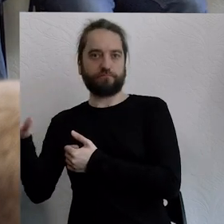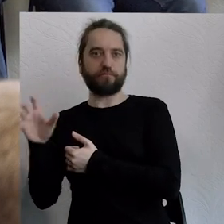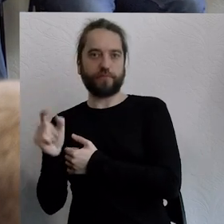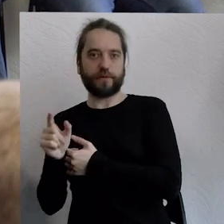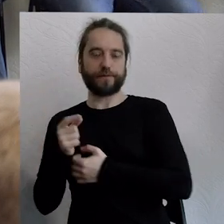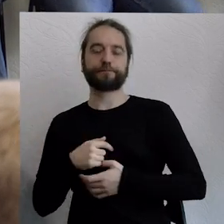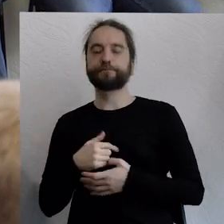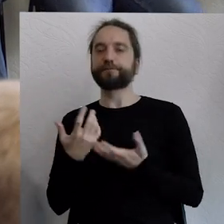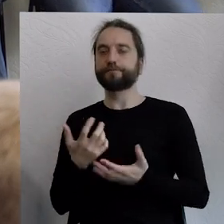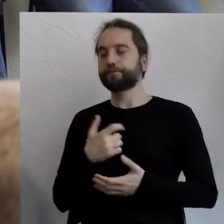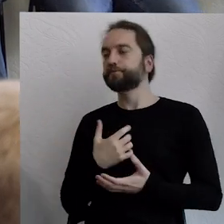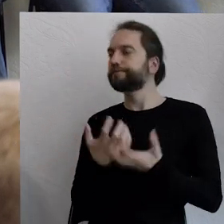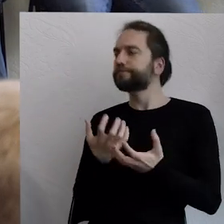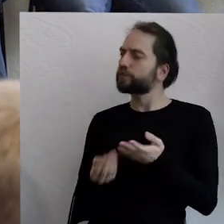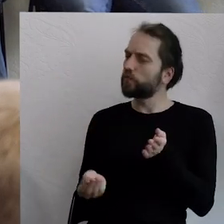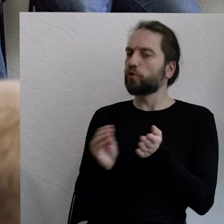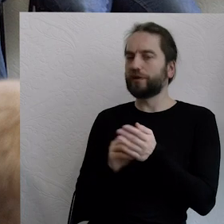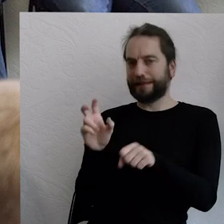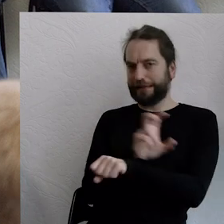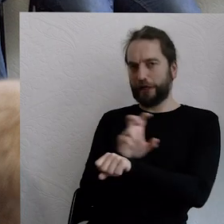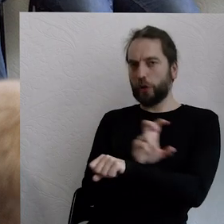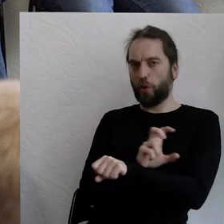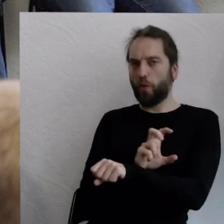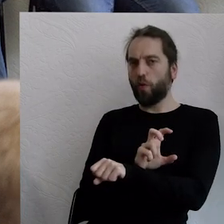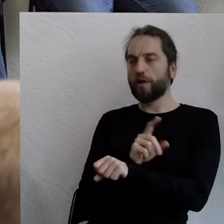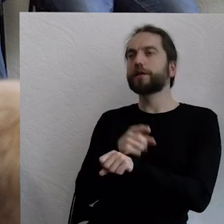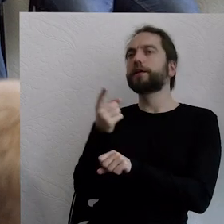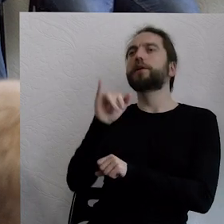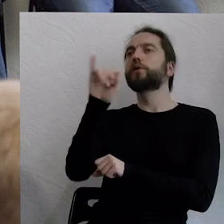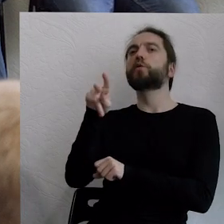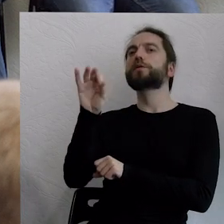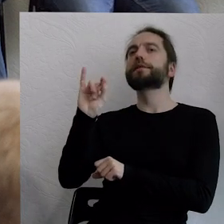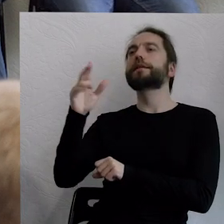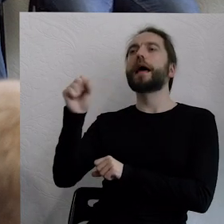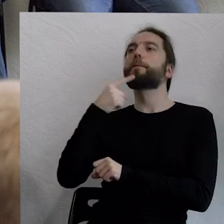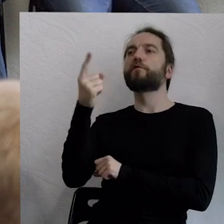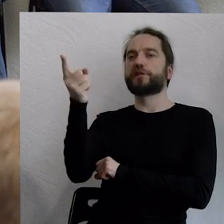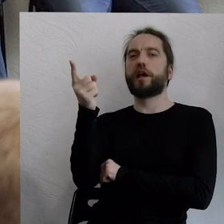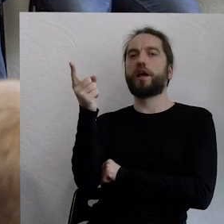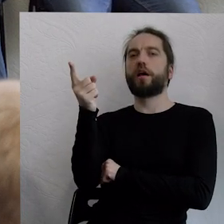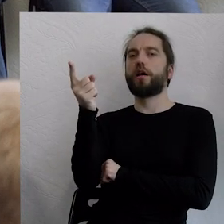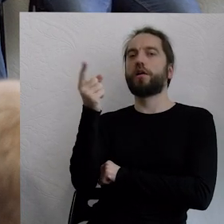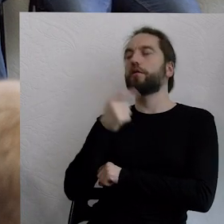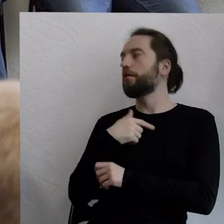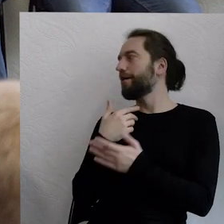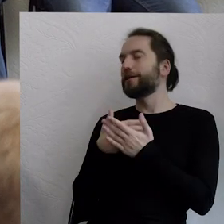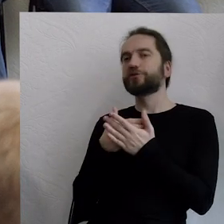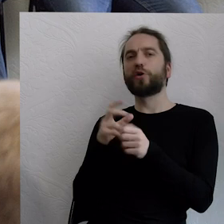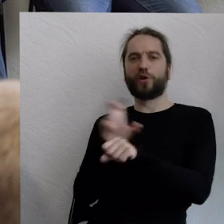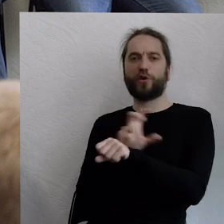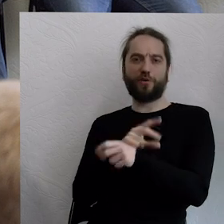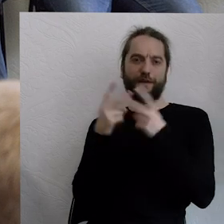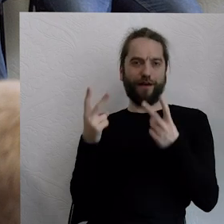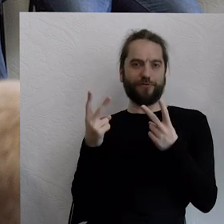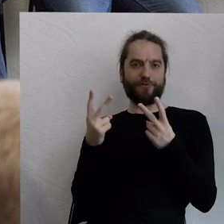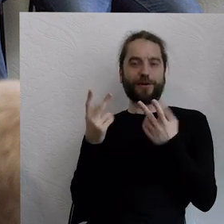Ja chciałbym jeszcze nawiązać do tych technologii, do tego, o czym Justyna wspomniała. Dlaczego musimy się tak na niej opierać?